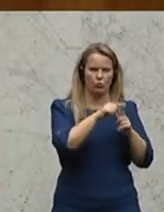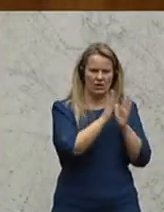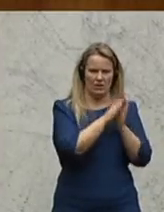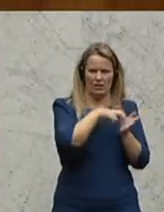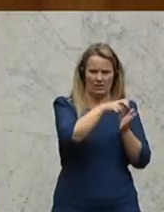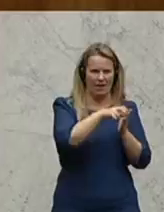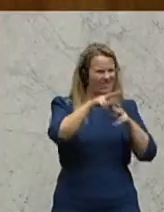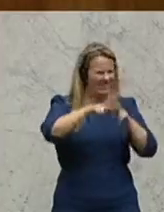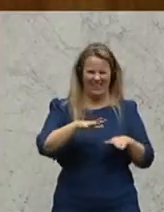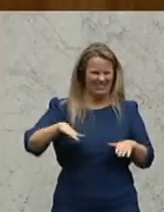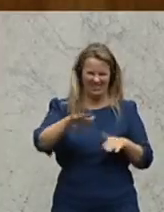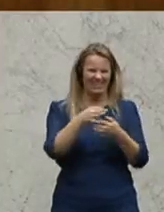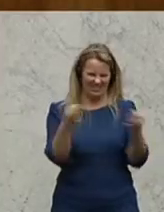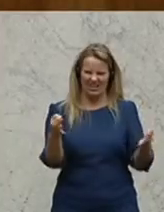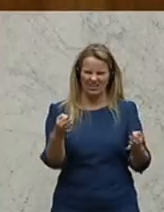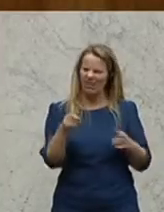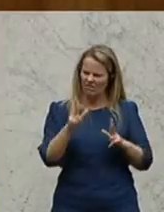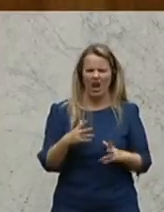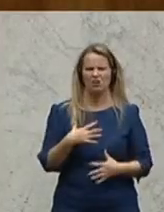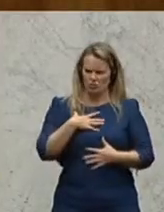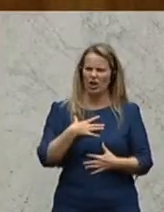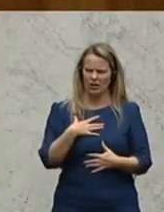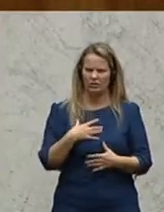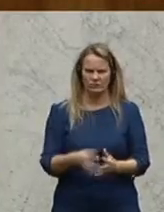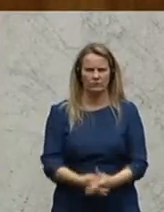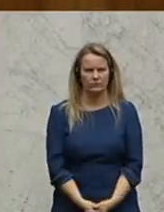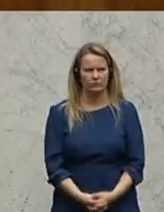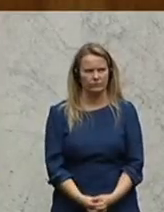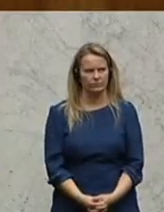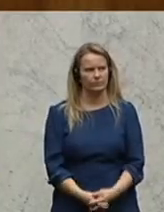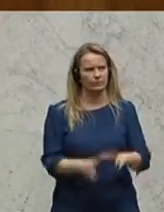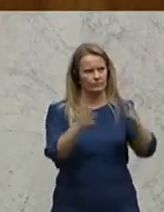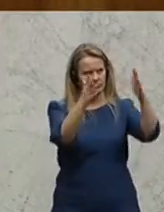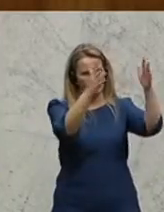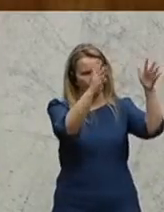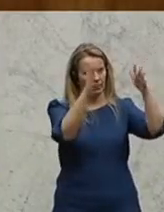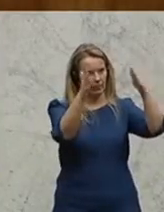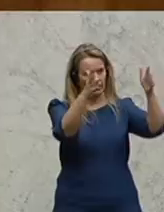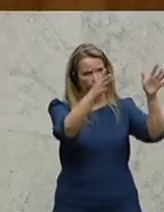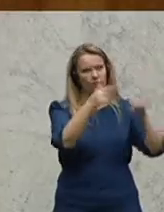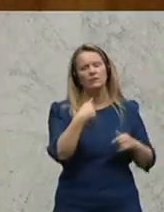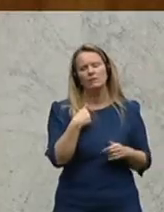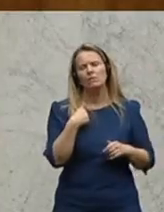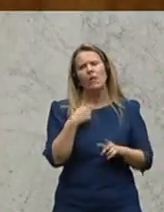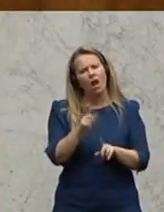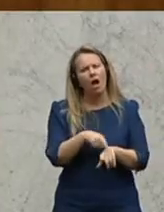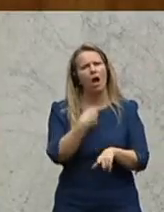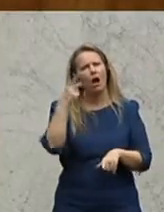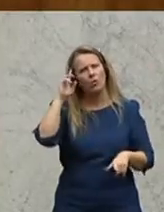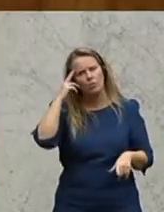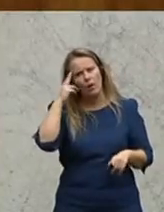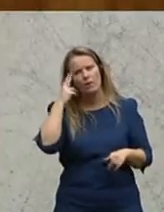und sonst nirgends. Und das ist erschreckend. Nun, ich habe lange überlegt,